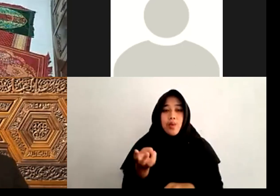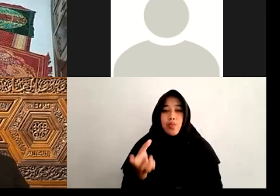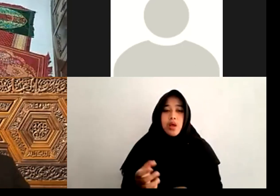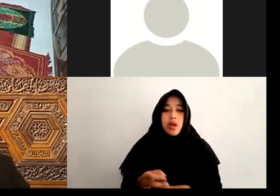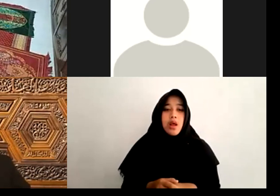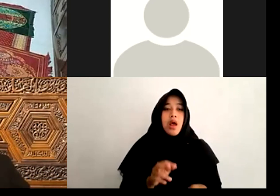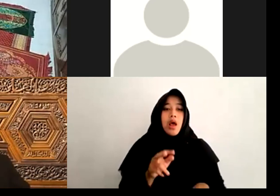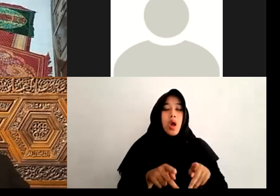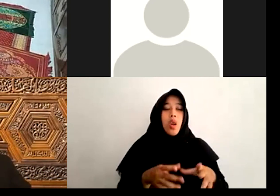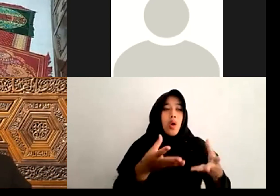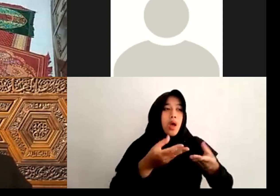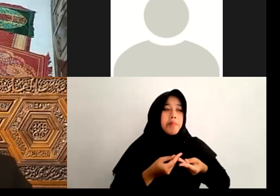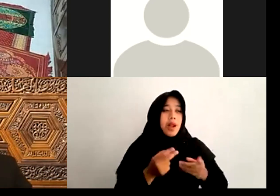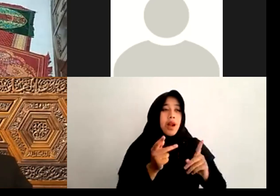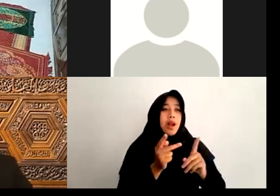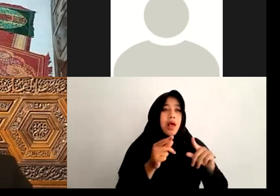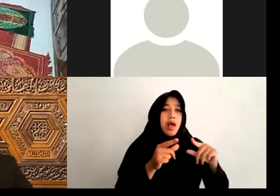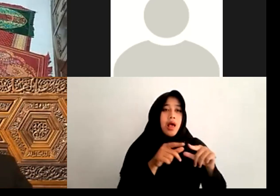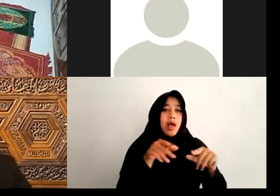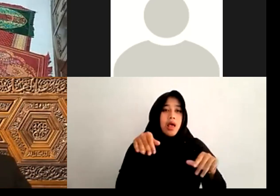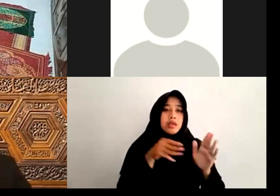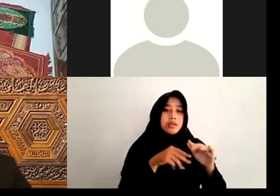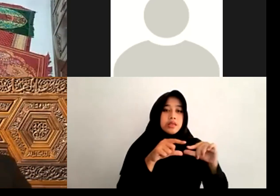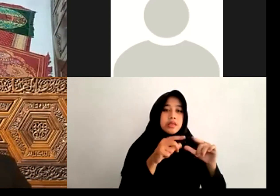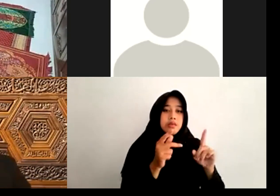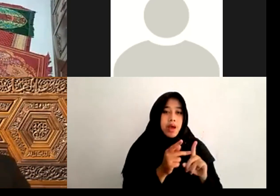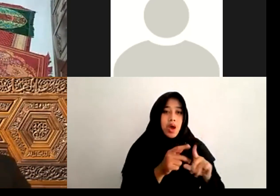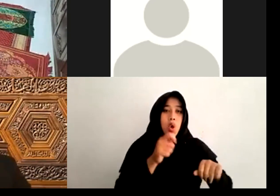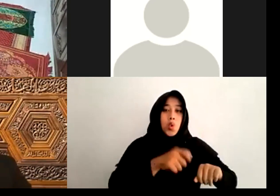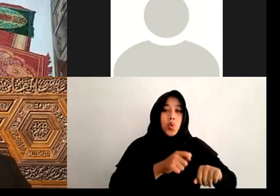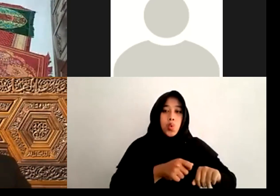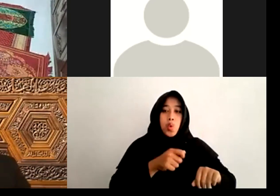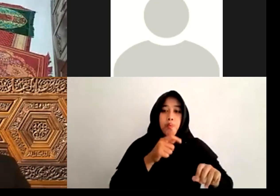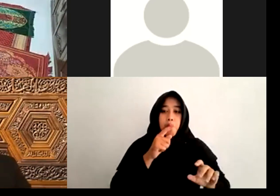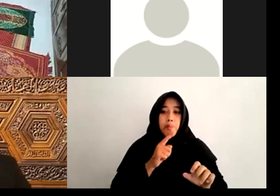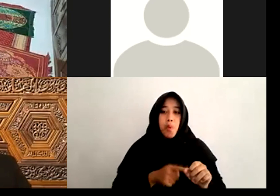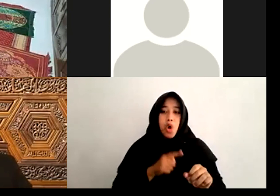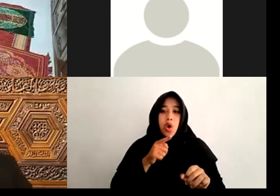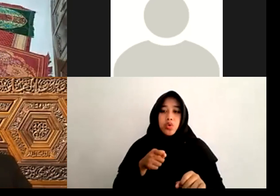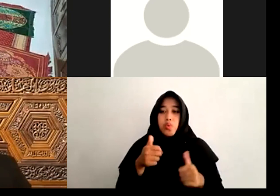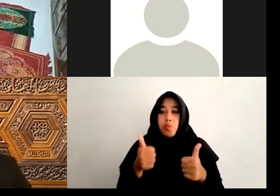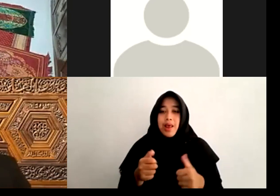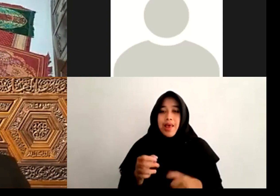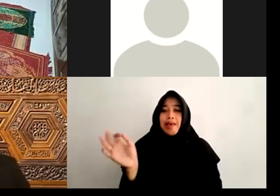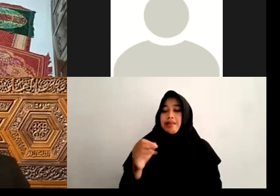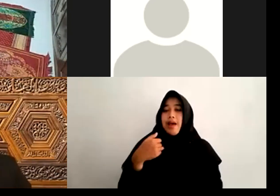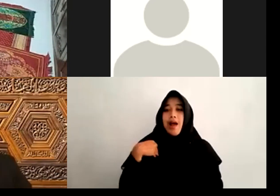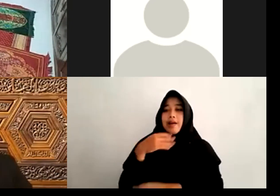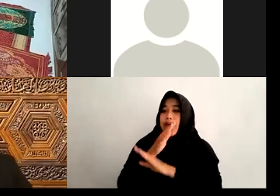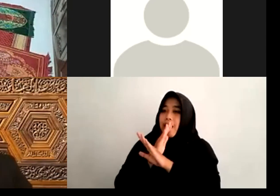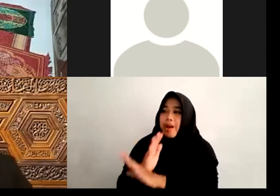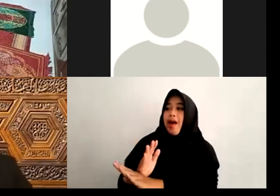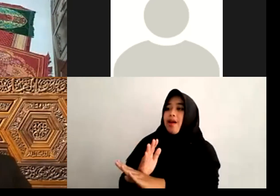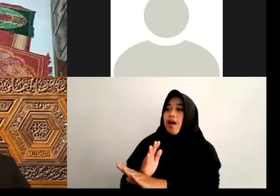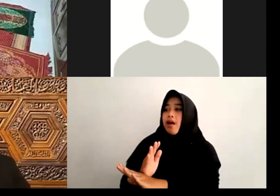Azimahnya Hukum Yang Pokoknya Itu Boleh Tidak Yang Melarang Perempuan Untuk Melakukan Solat